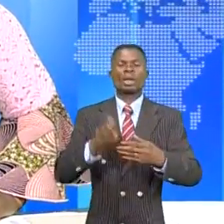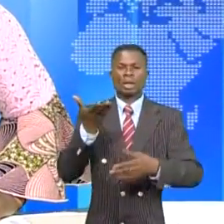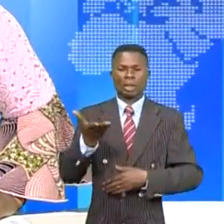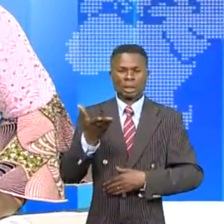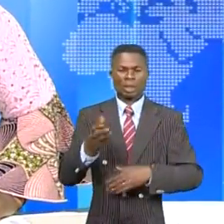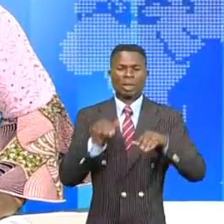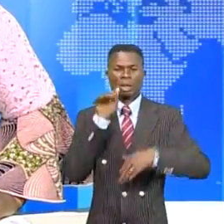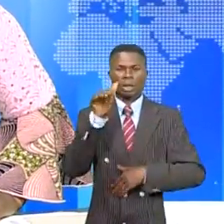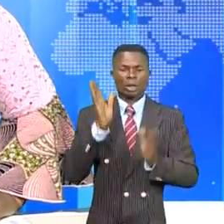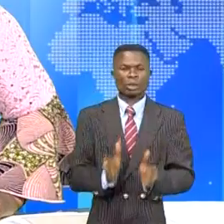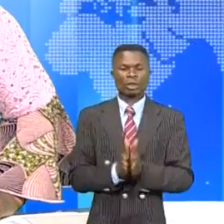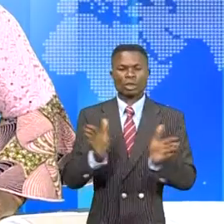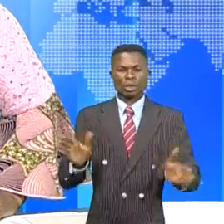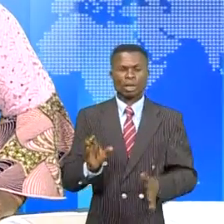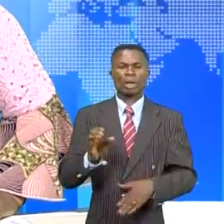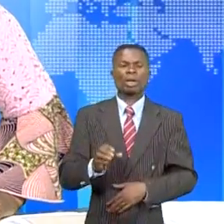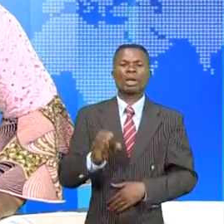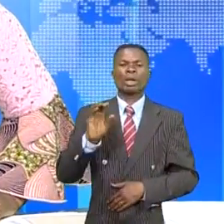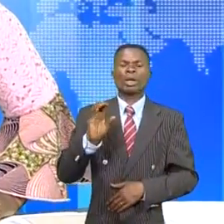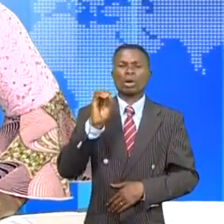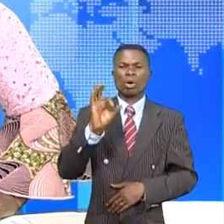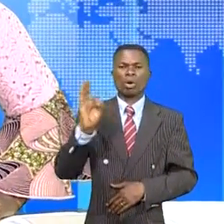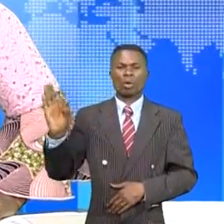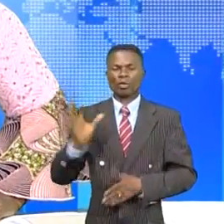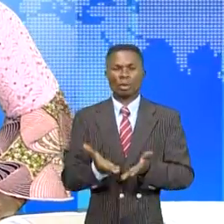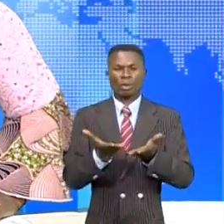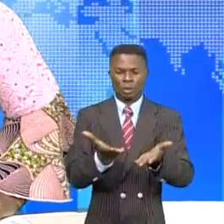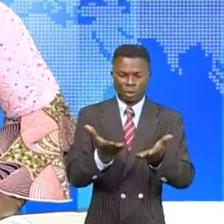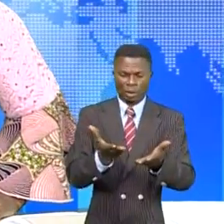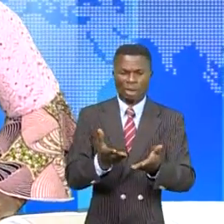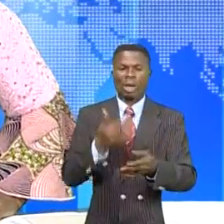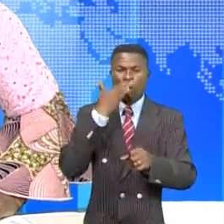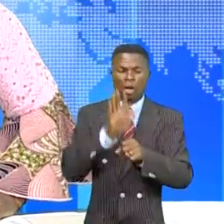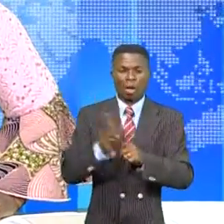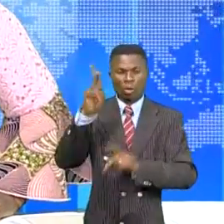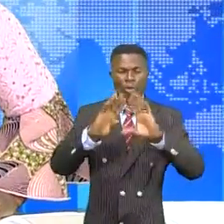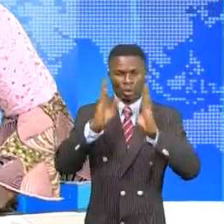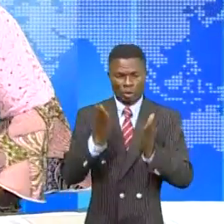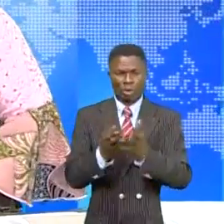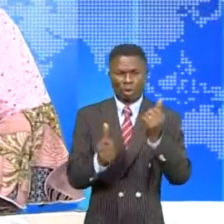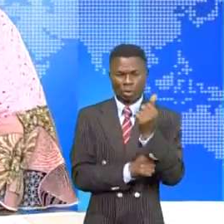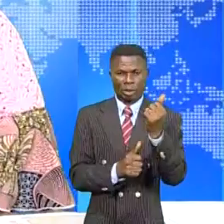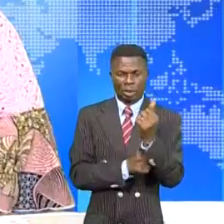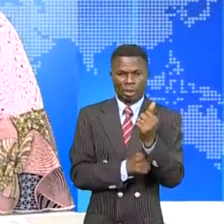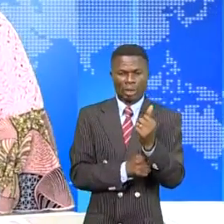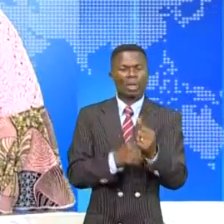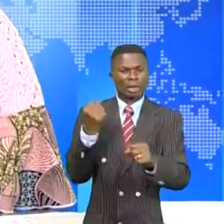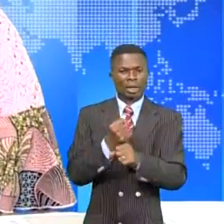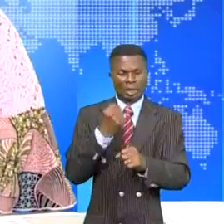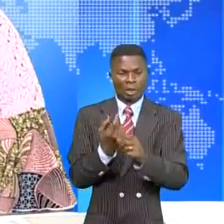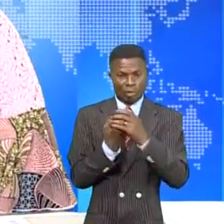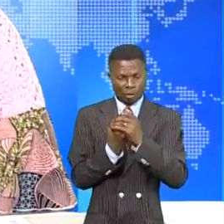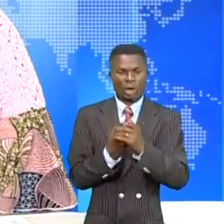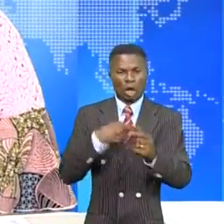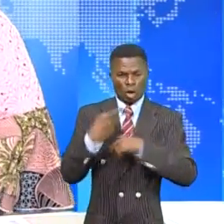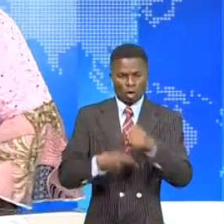et le directeur général de l'office de route rassurent la population et les usagers de la route quant aux travaux d